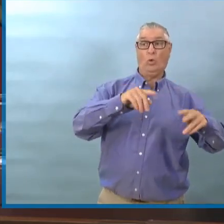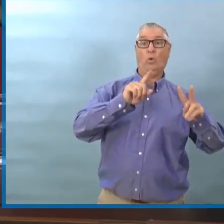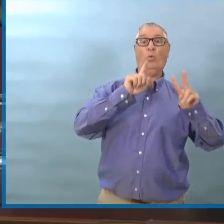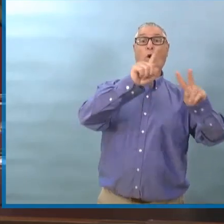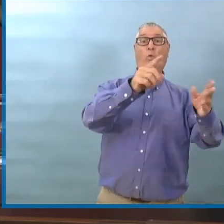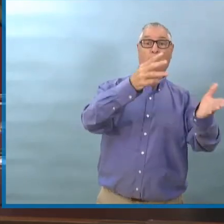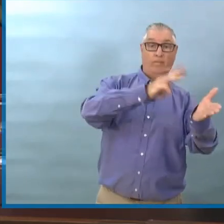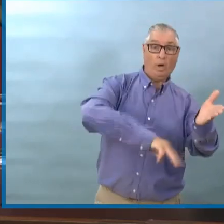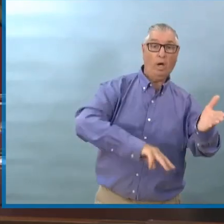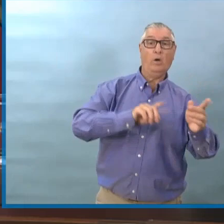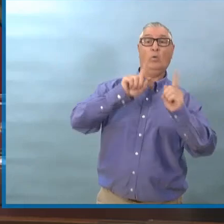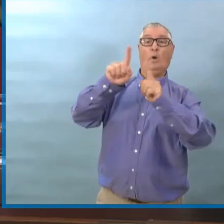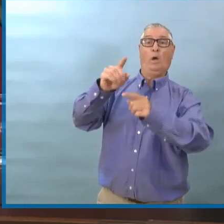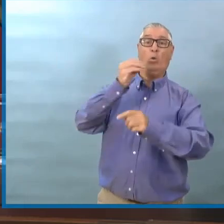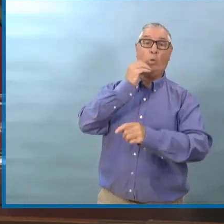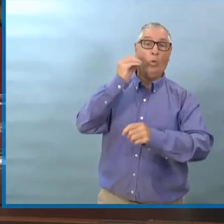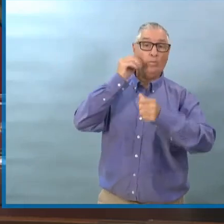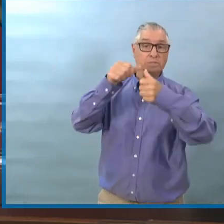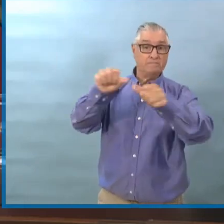C'est exact, oui.